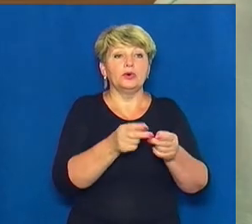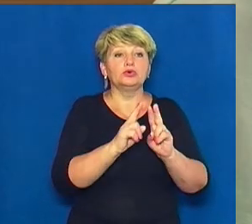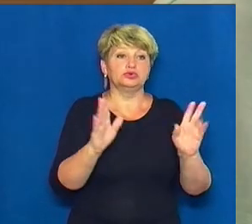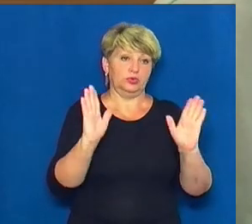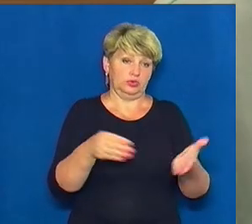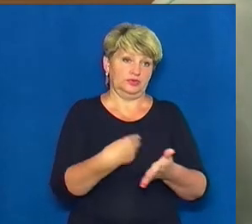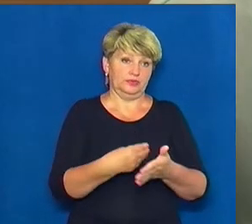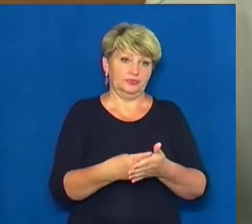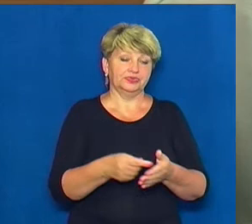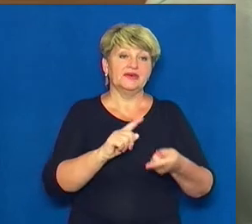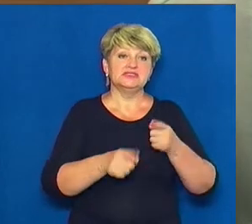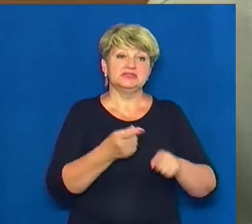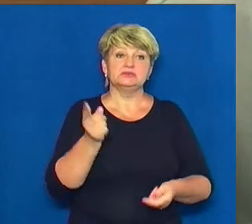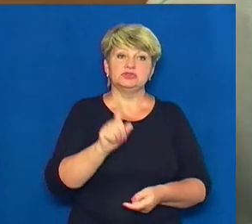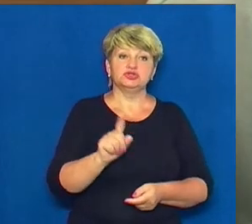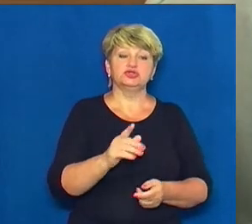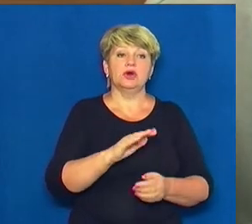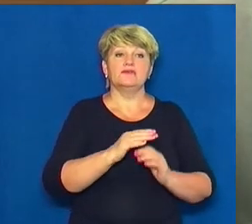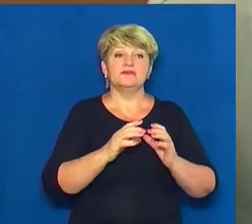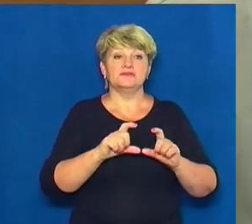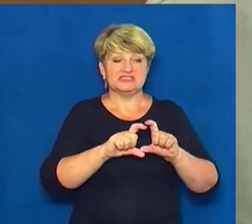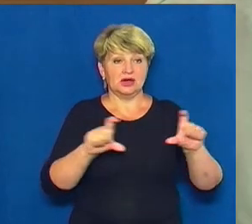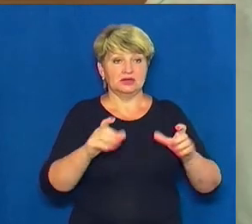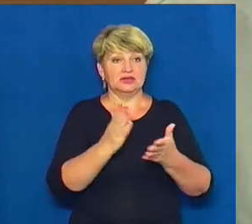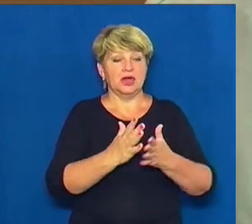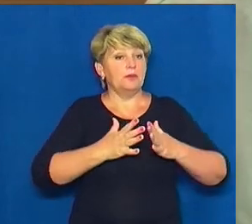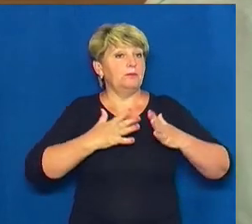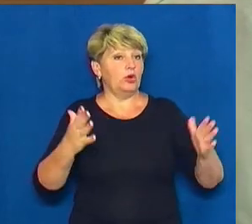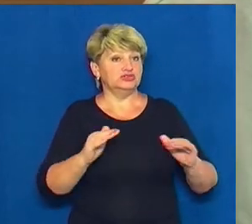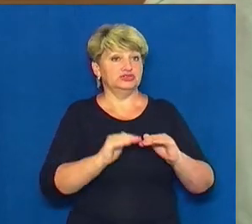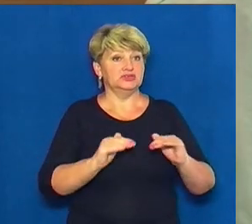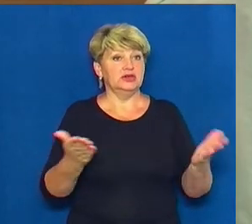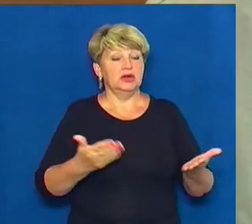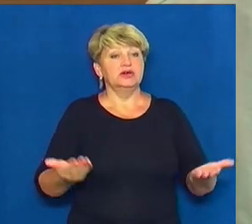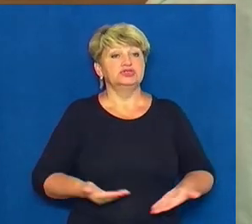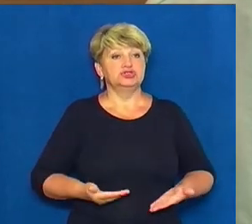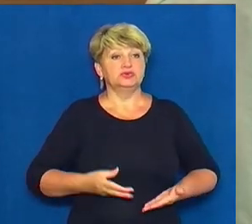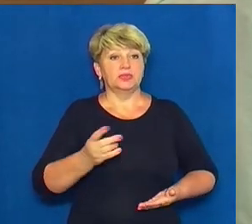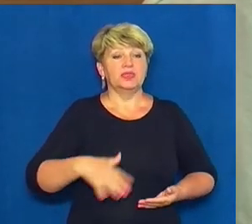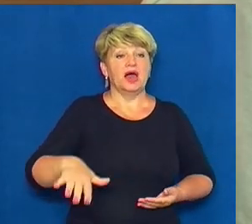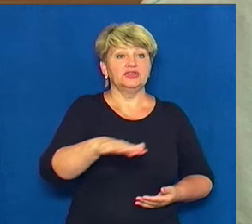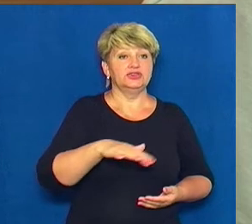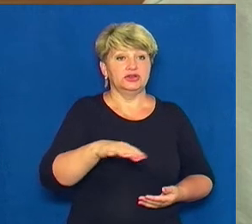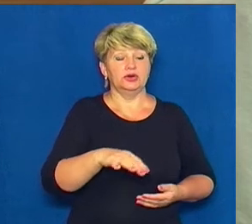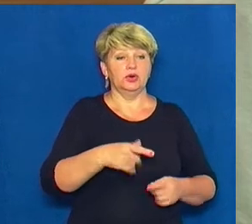'язку з тим, що у закладі перебуває більшість дітей, які проживають на території ОТГ, частина дітей проживає на території